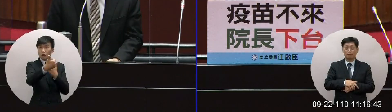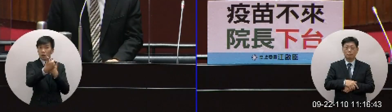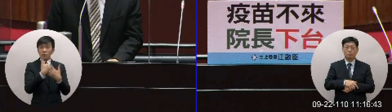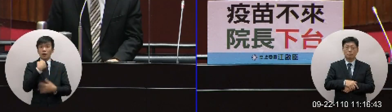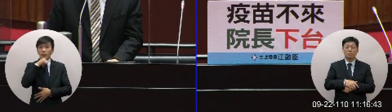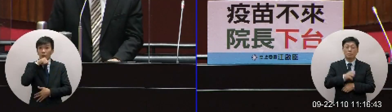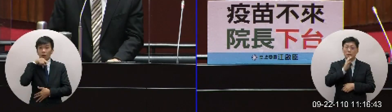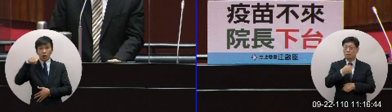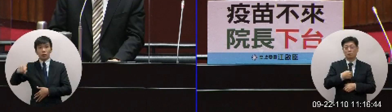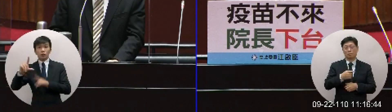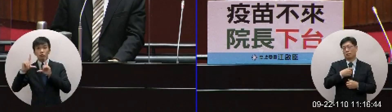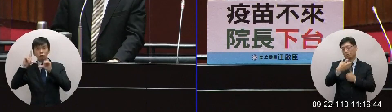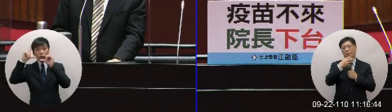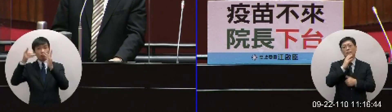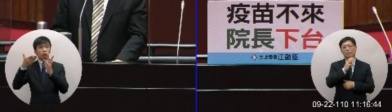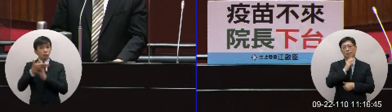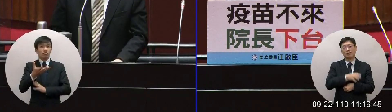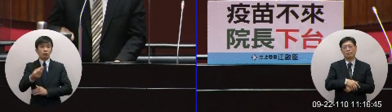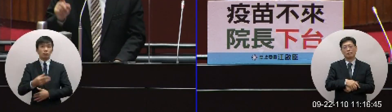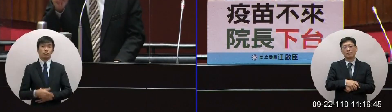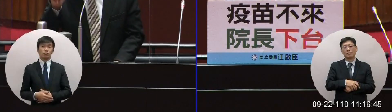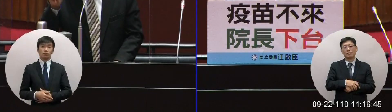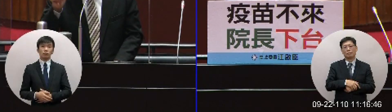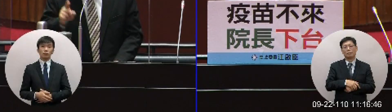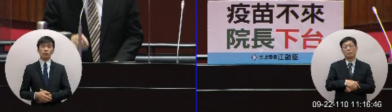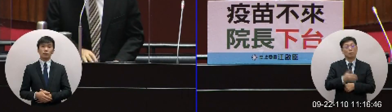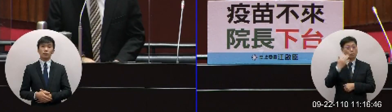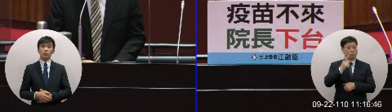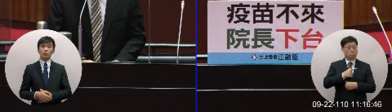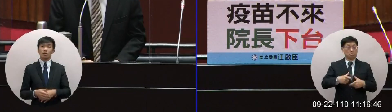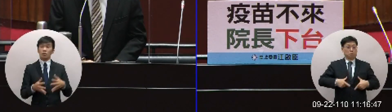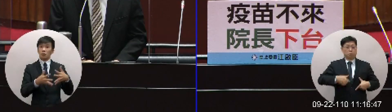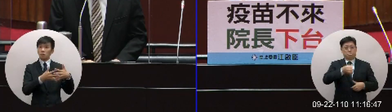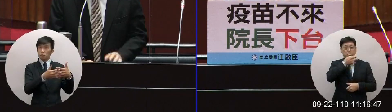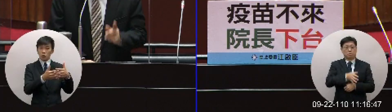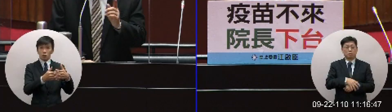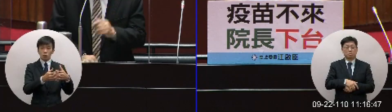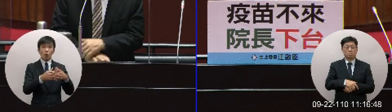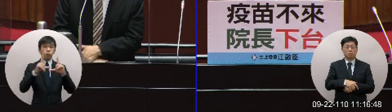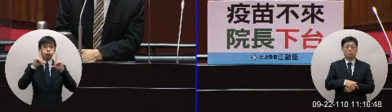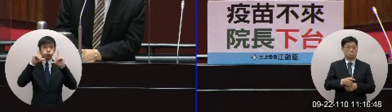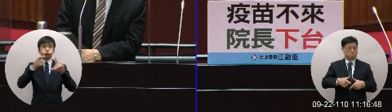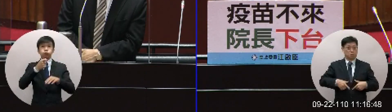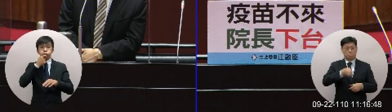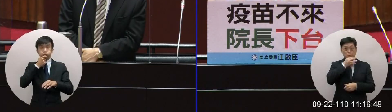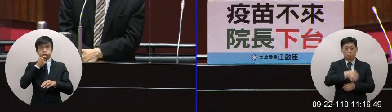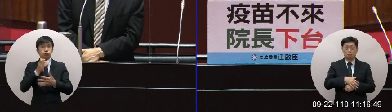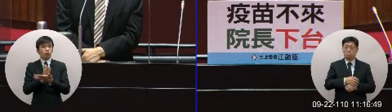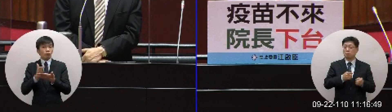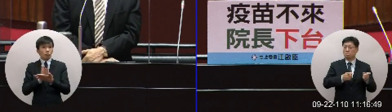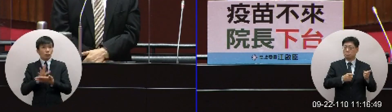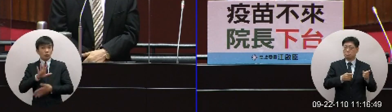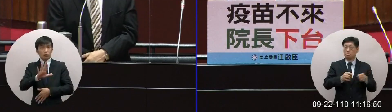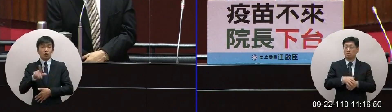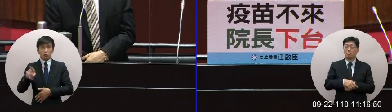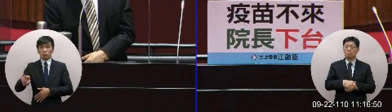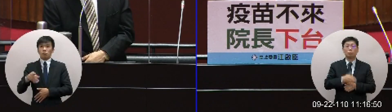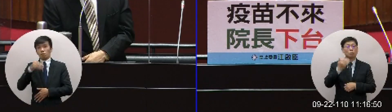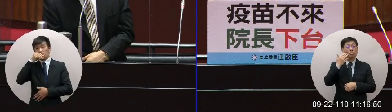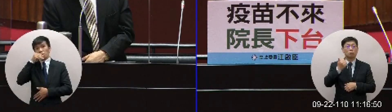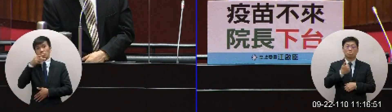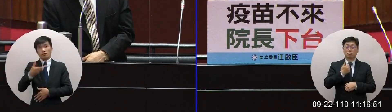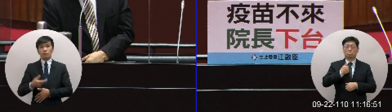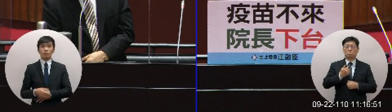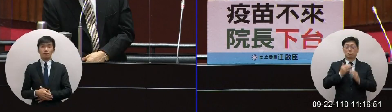講一句話沒有用啦你美國官員都敢講你都沒有講院長有種的話